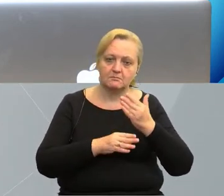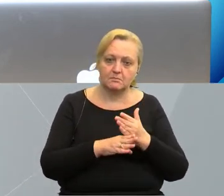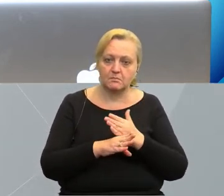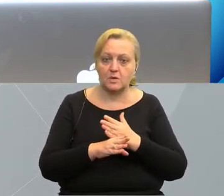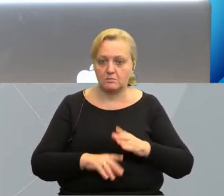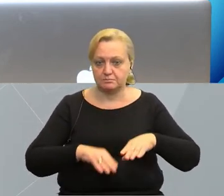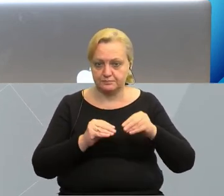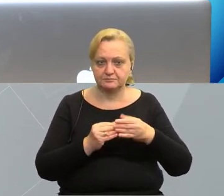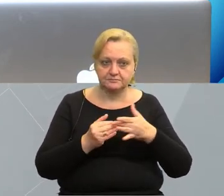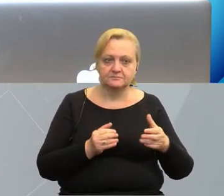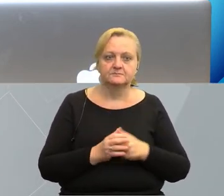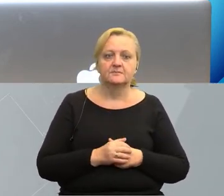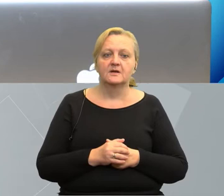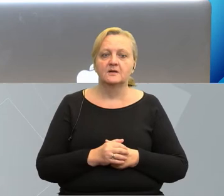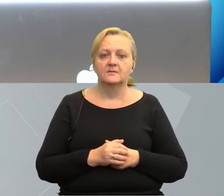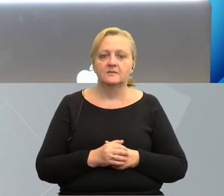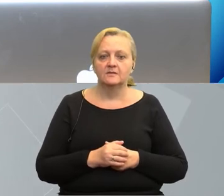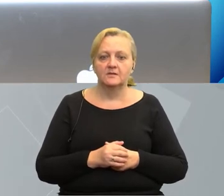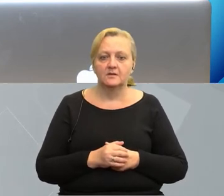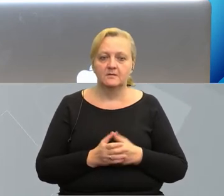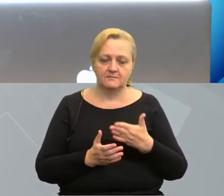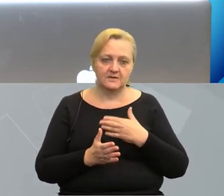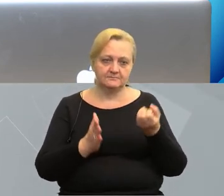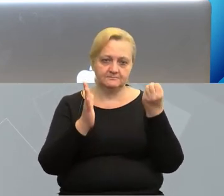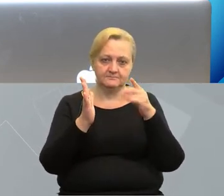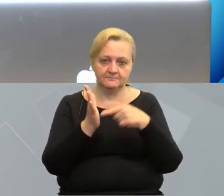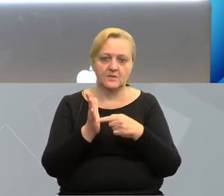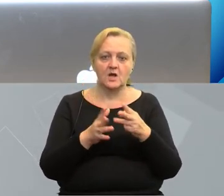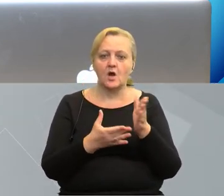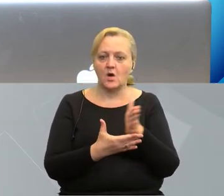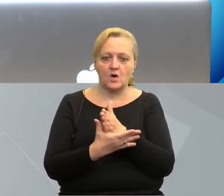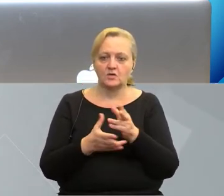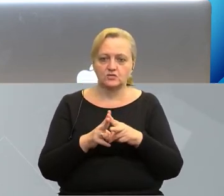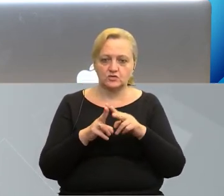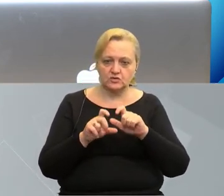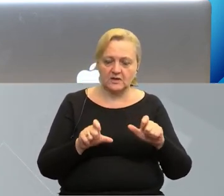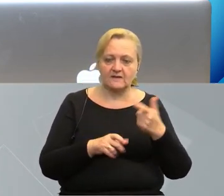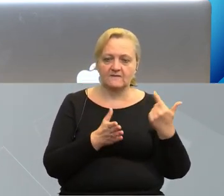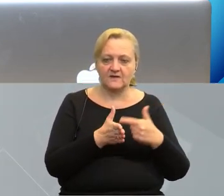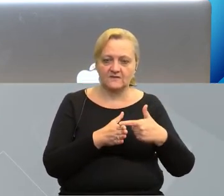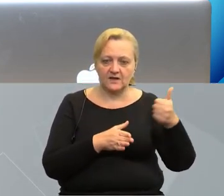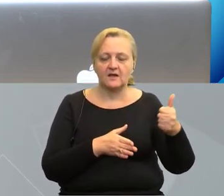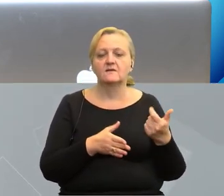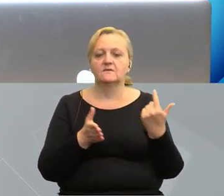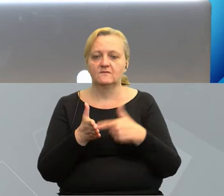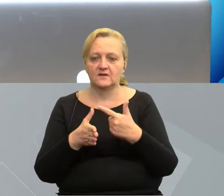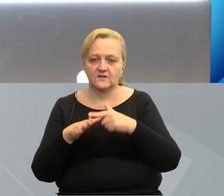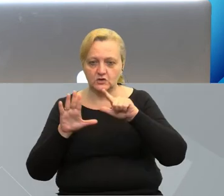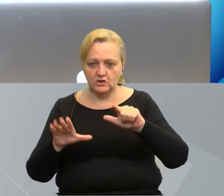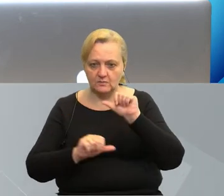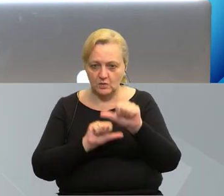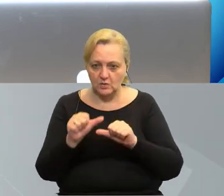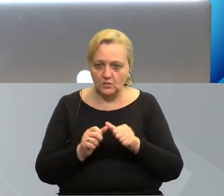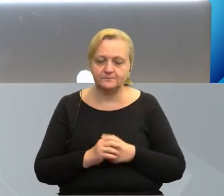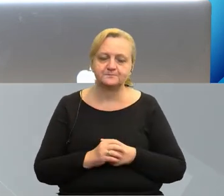rozpoczynać. Mamy na slajdzie ten przedział czasowy 2021-2027